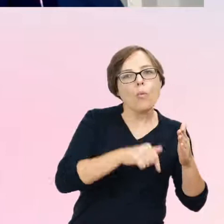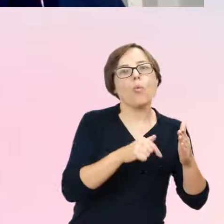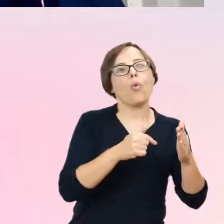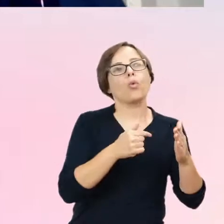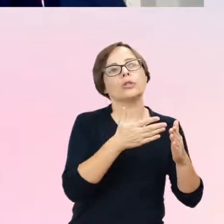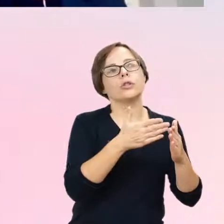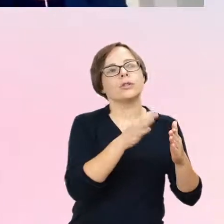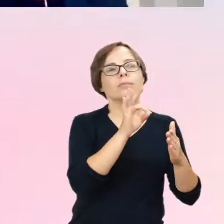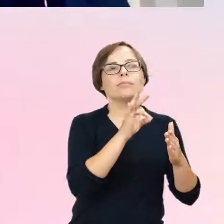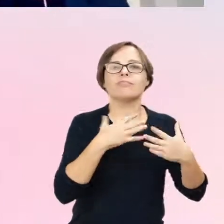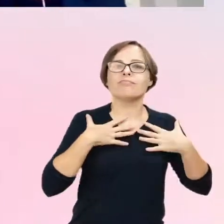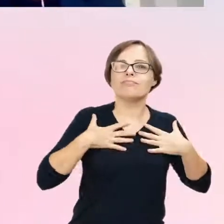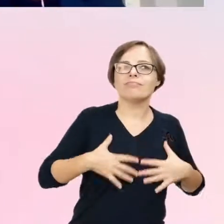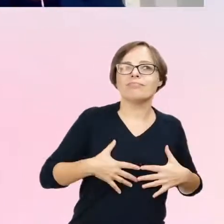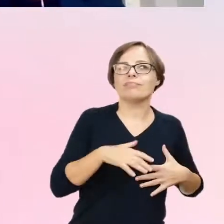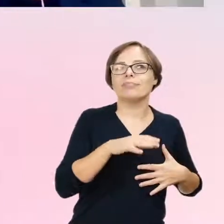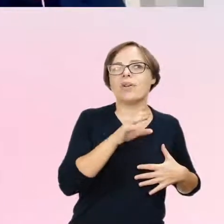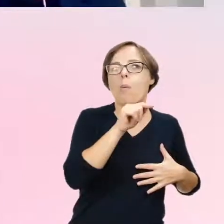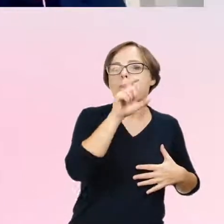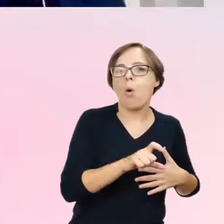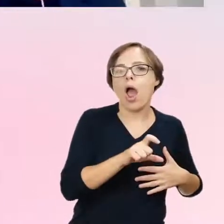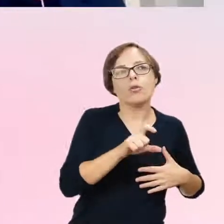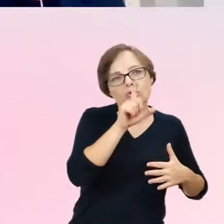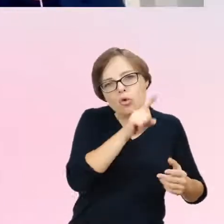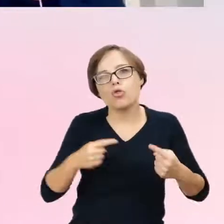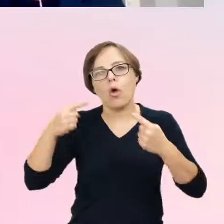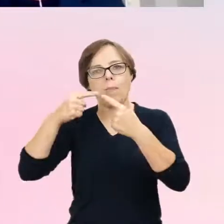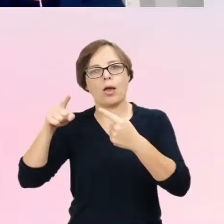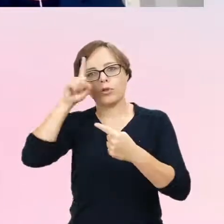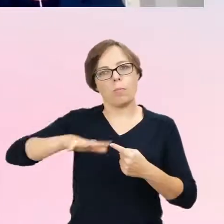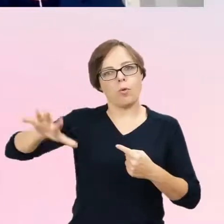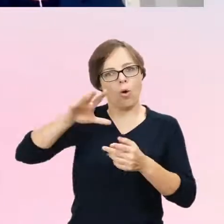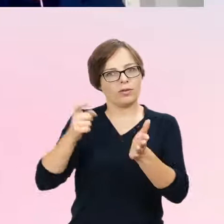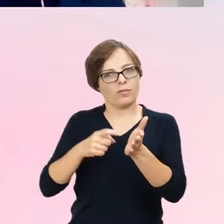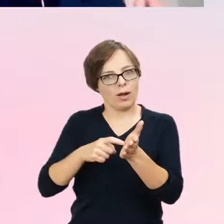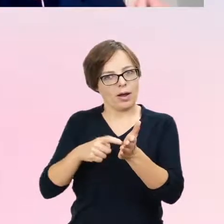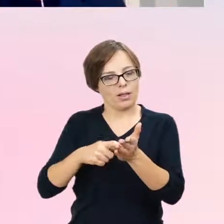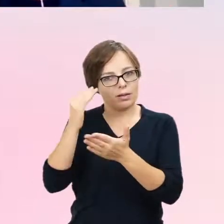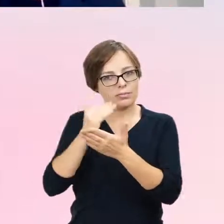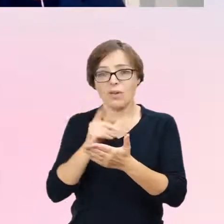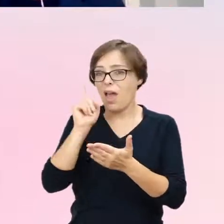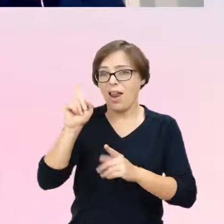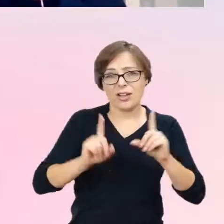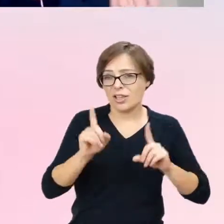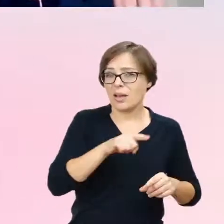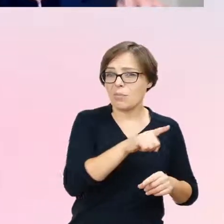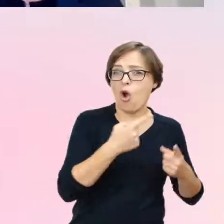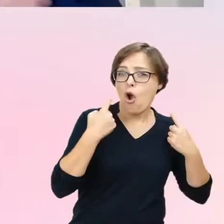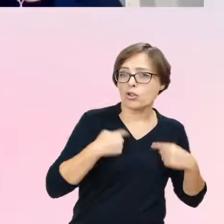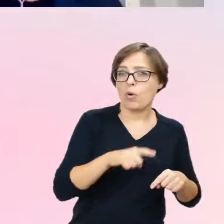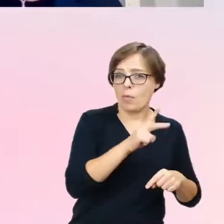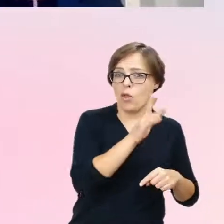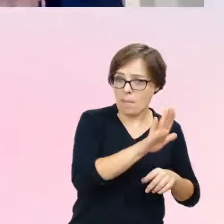obowiązujących definicji seksualności człowieka, ale często jest tak, że osoby w spektrum w sposób